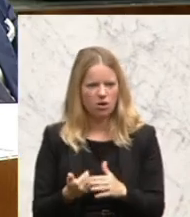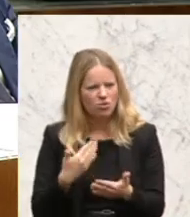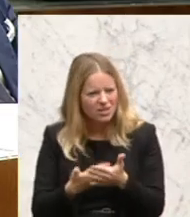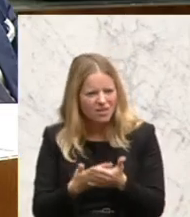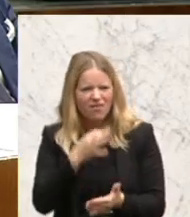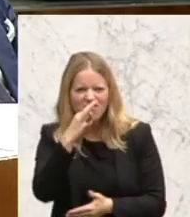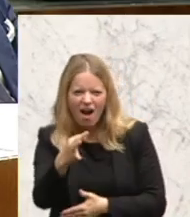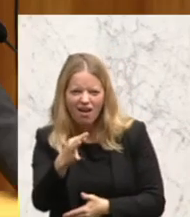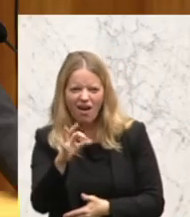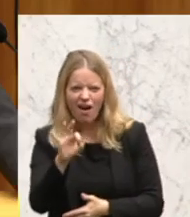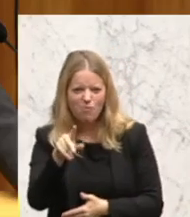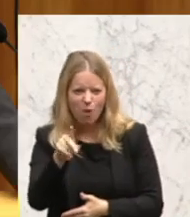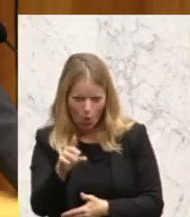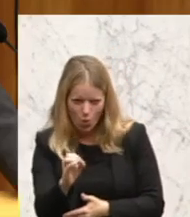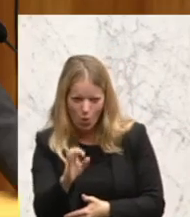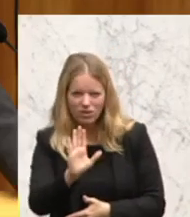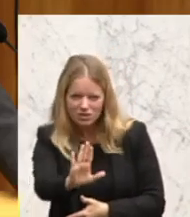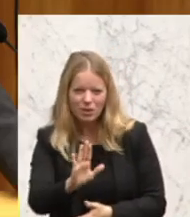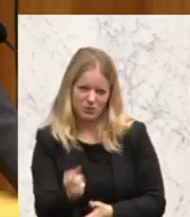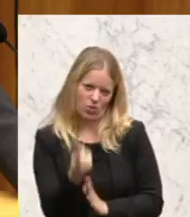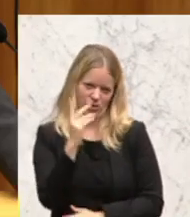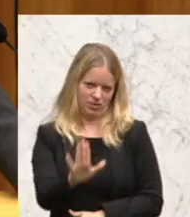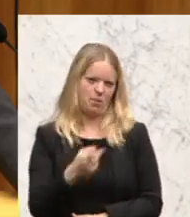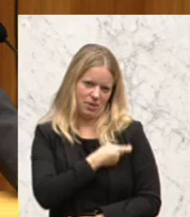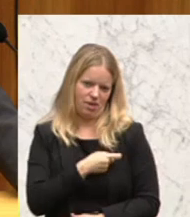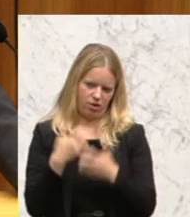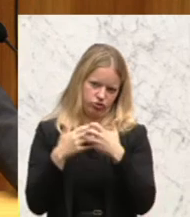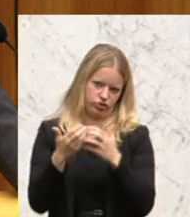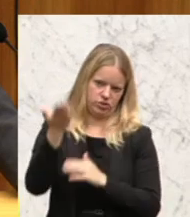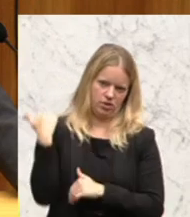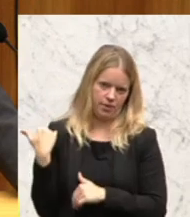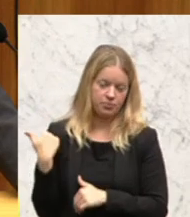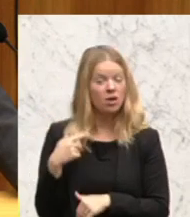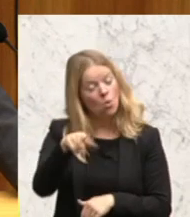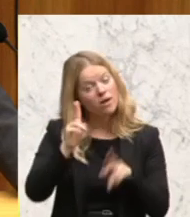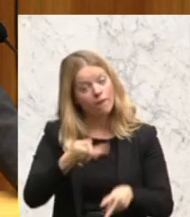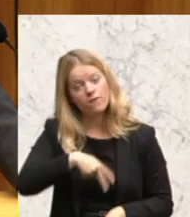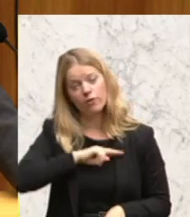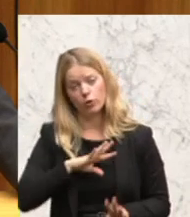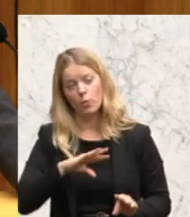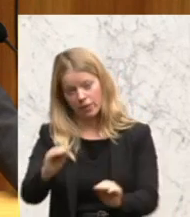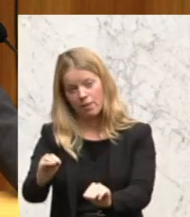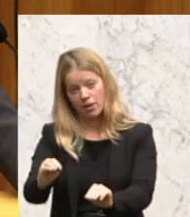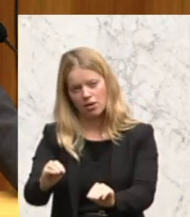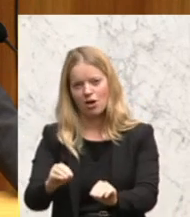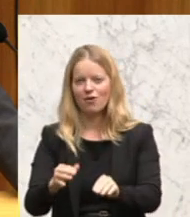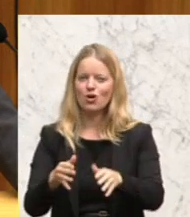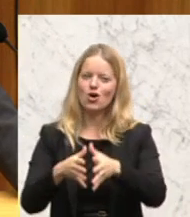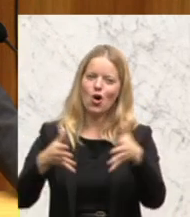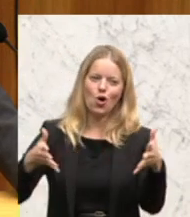ihrer Parteigeschichte. Können Sie es wirklich verantworten, ein großrussisches Projekt